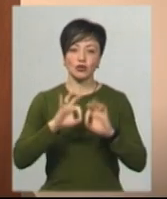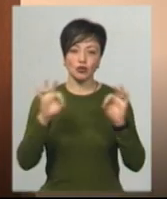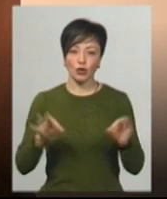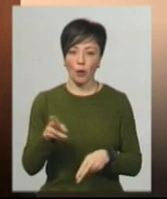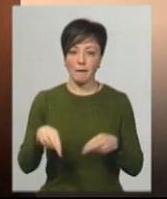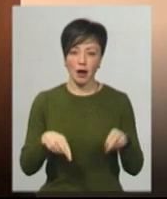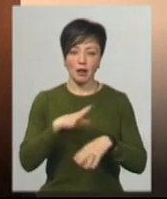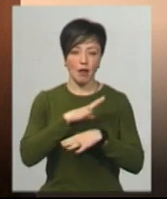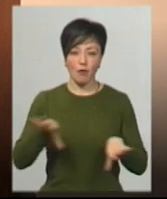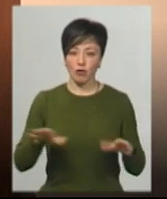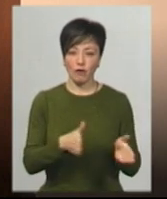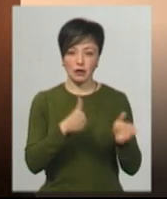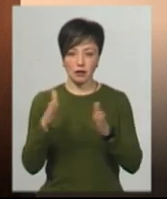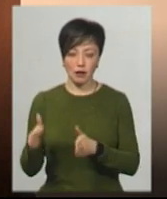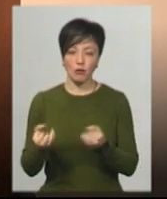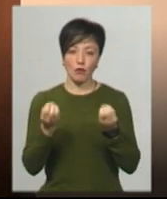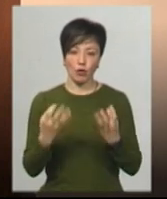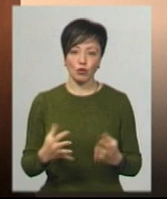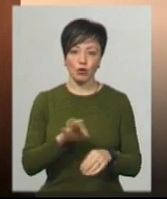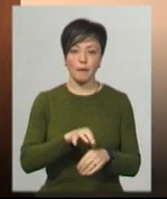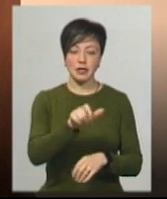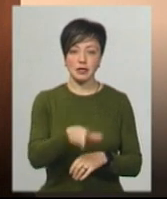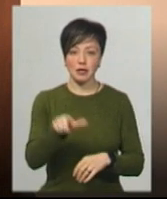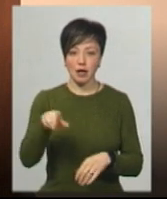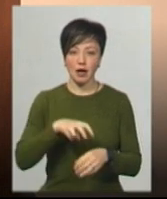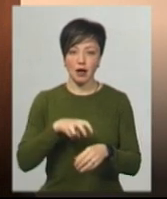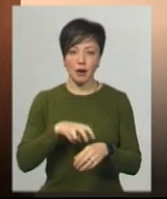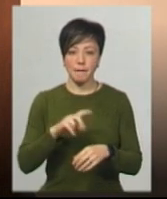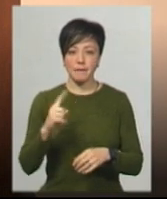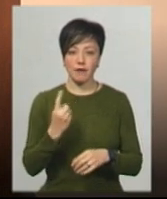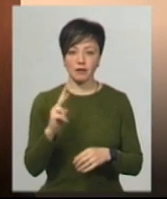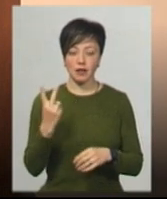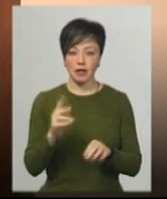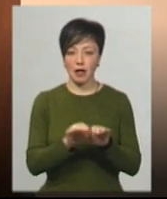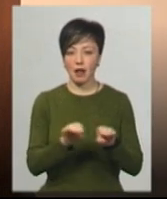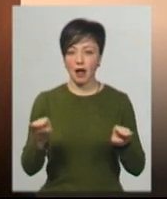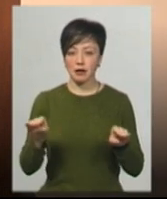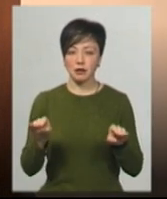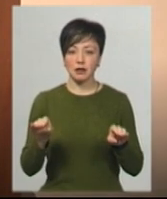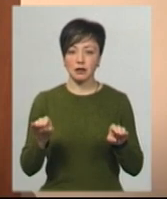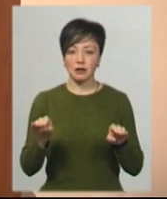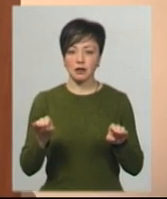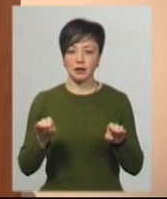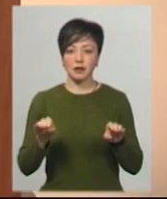втручання не було відкладено, просто пацієнтів, лікарів первинної і вторинної ланки було